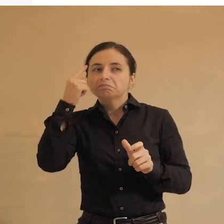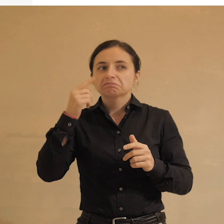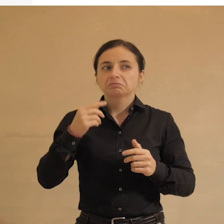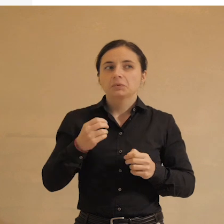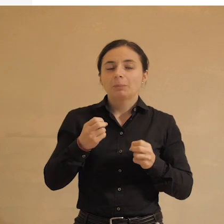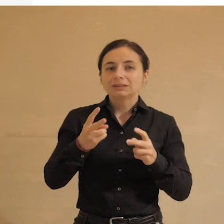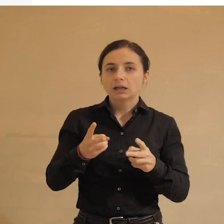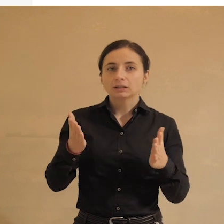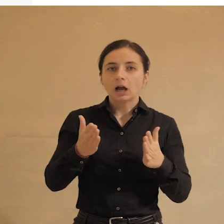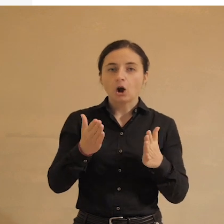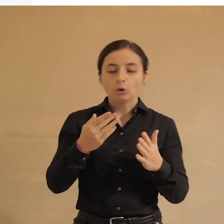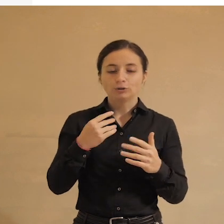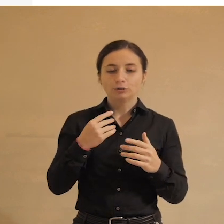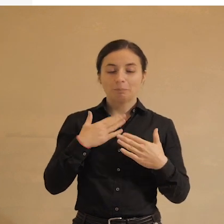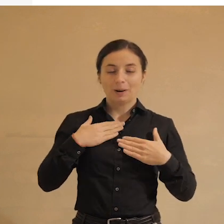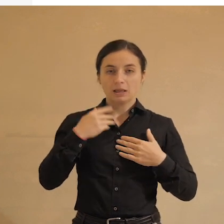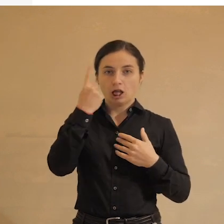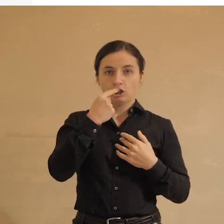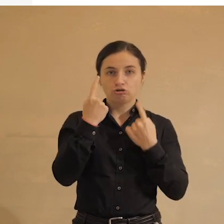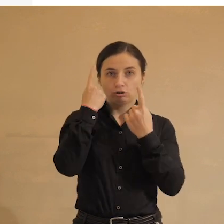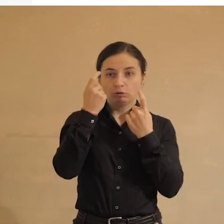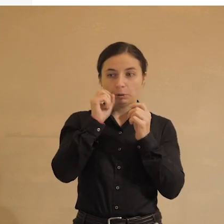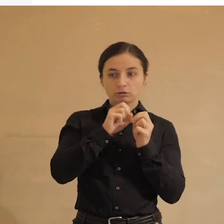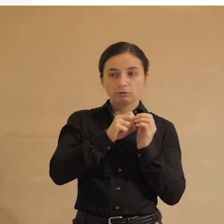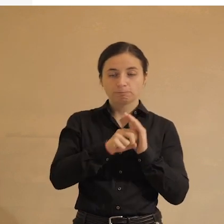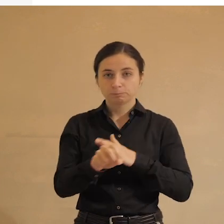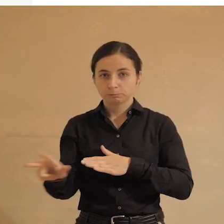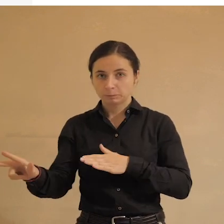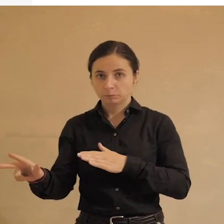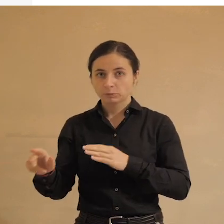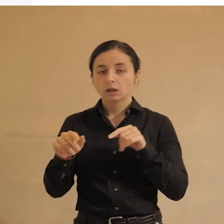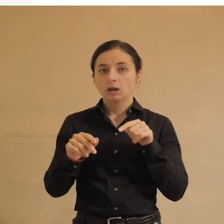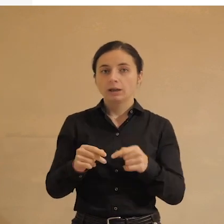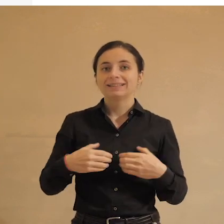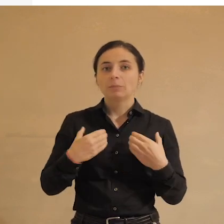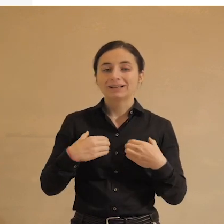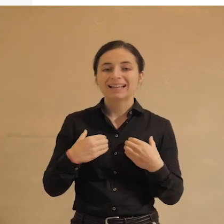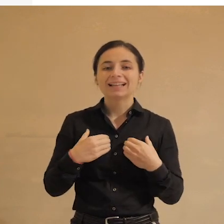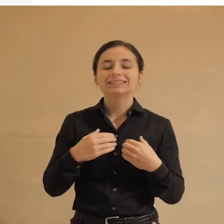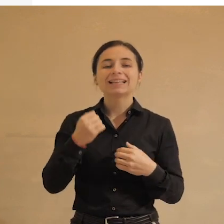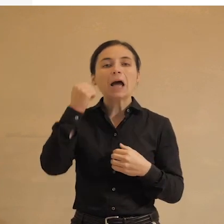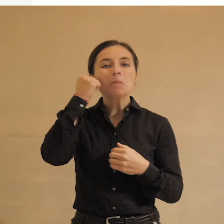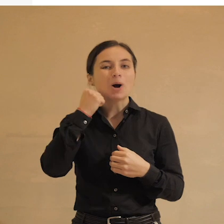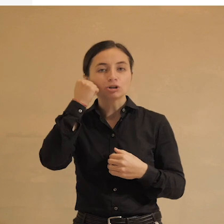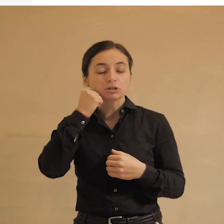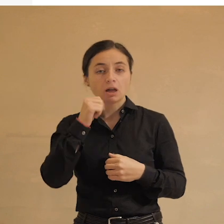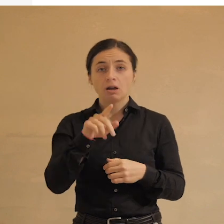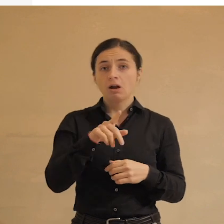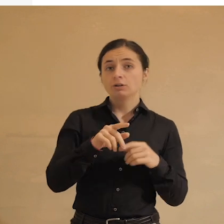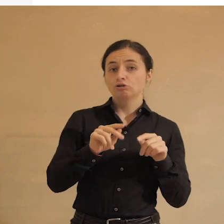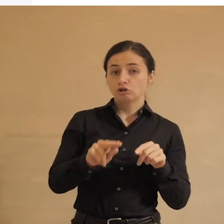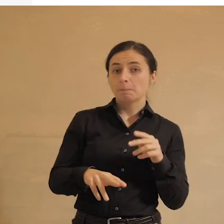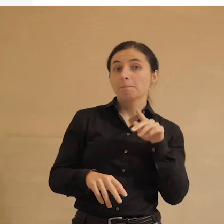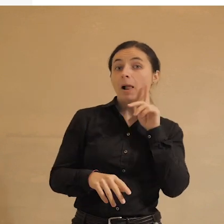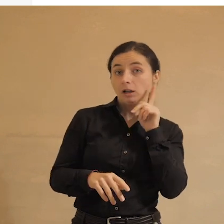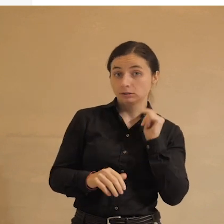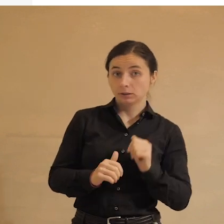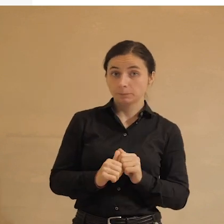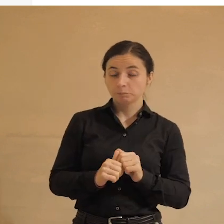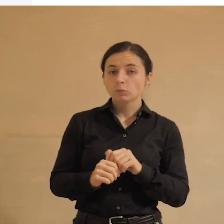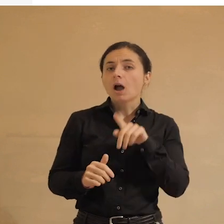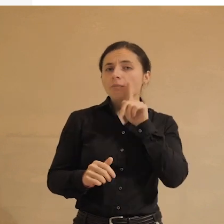утечки персональных данных, этого больше опасаются пожилые, чем молодые. Вообще, по опросам,